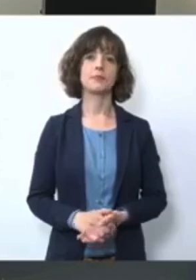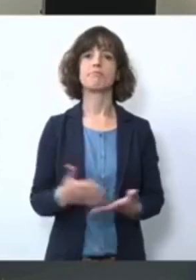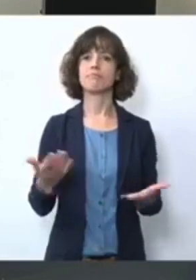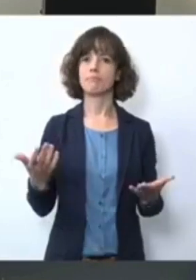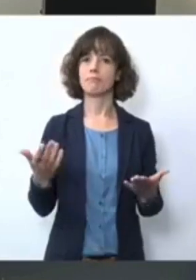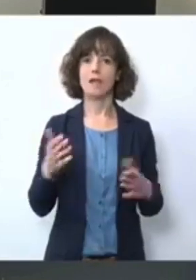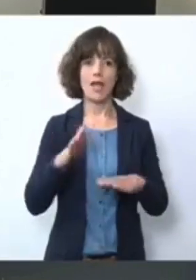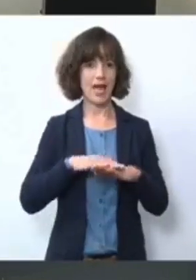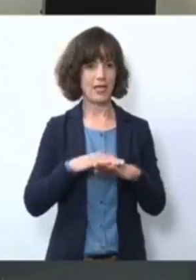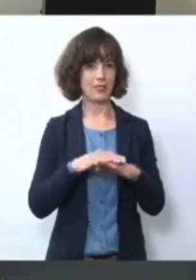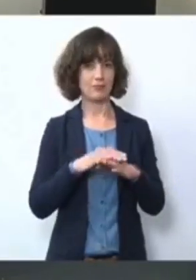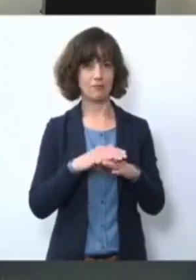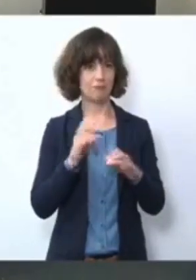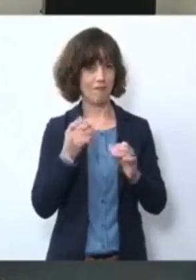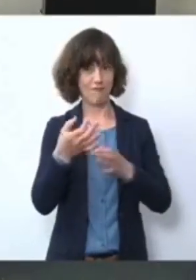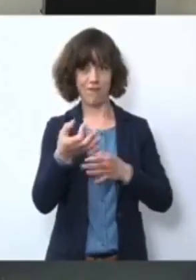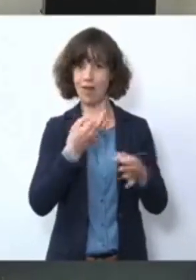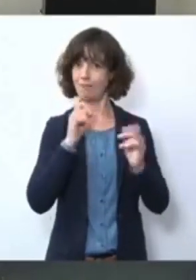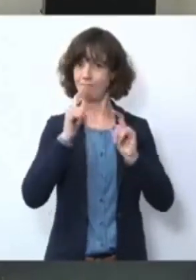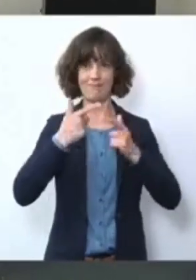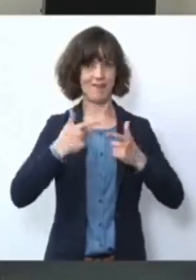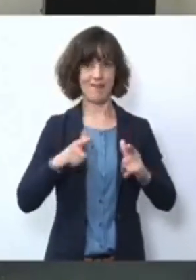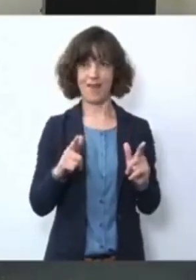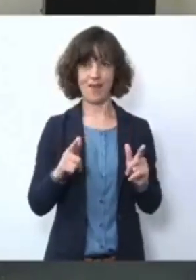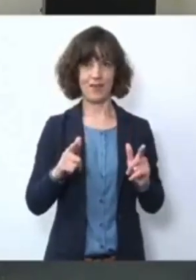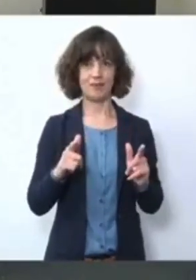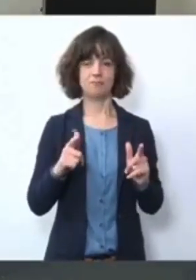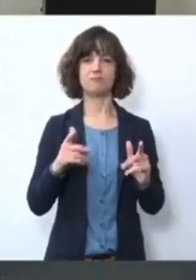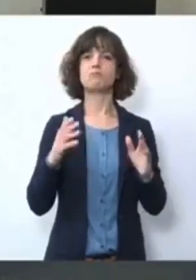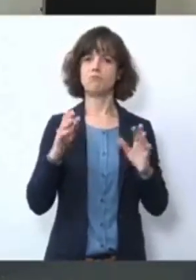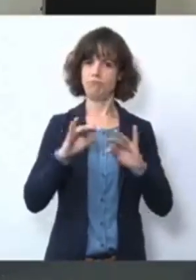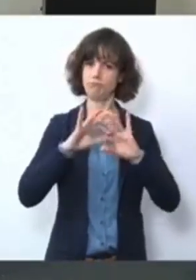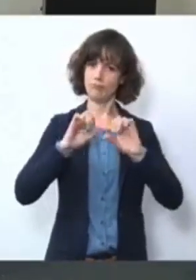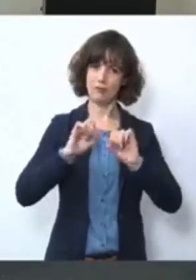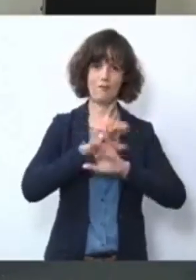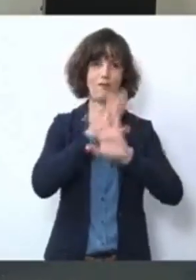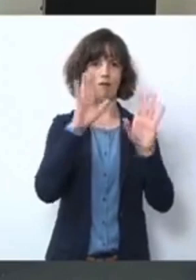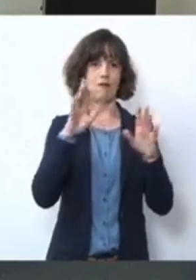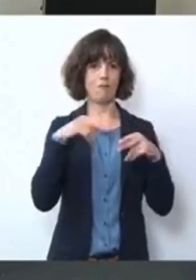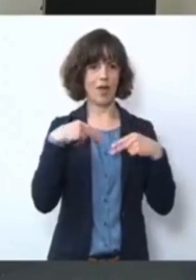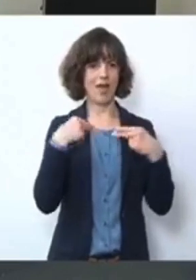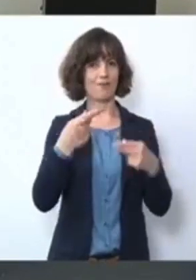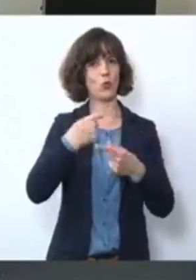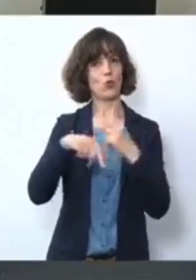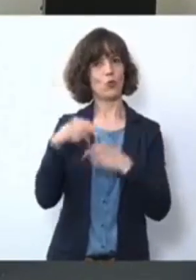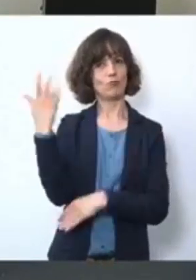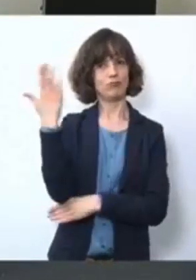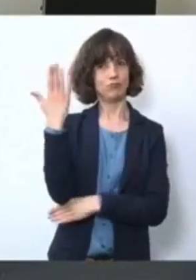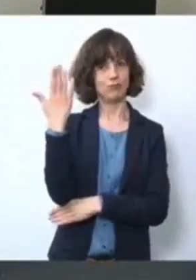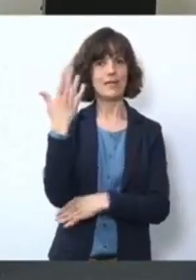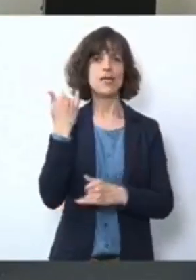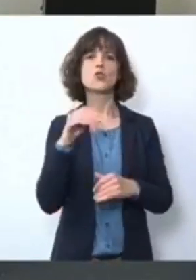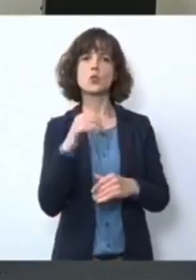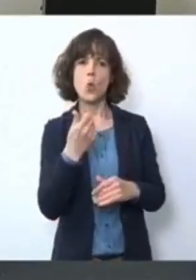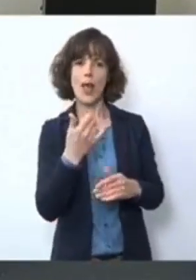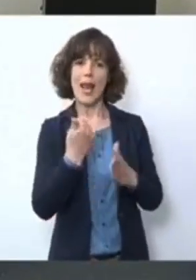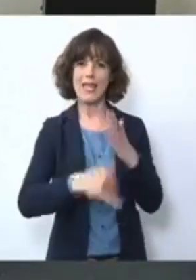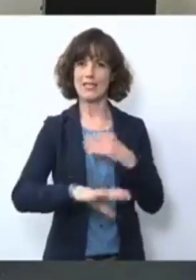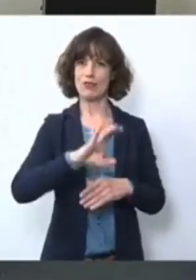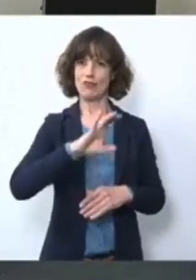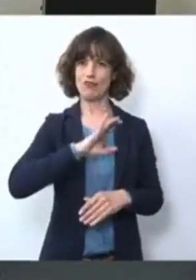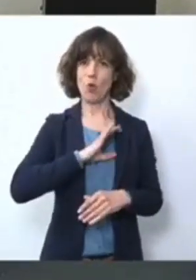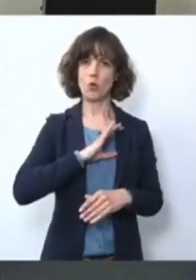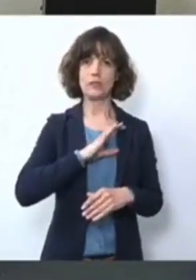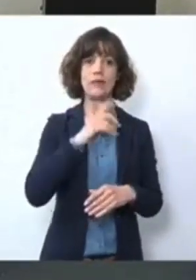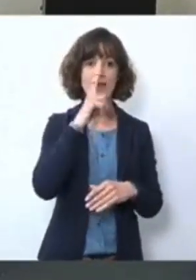Offensichtlich sind alle Fragen geklärt, umfassend beantwortet. Also letzte Möglichkeit für die Kollegen noch eine Frage zu stellen, falls es noch